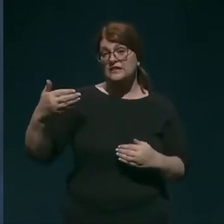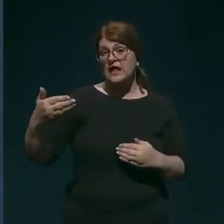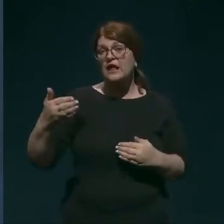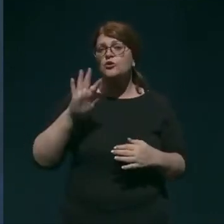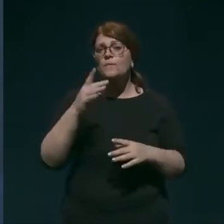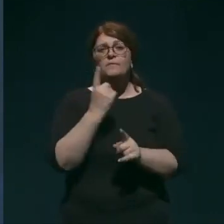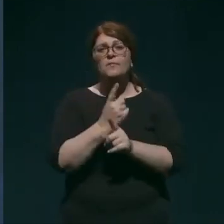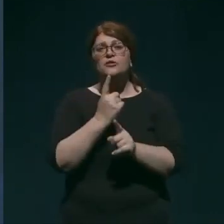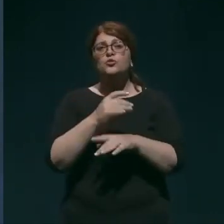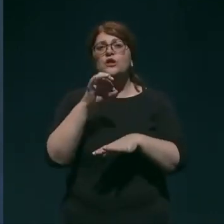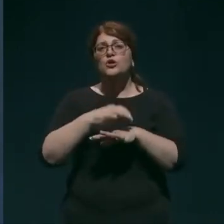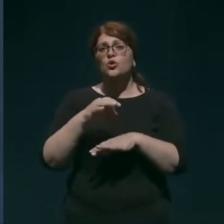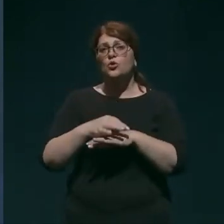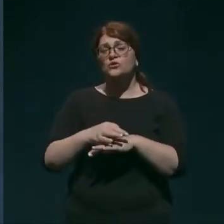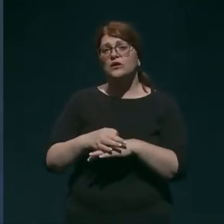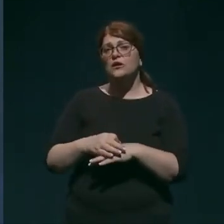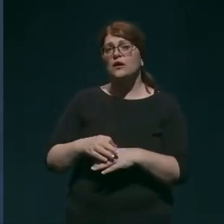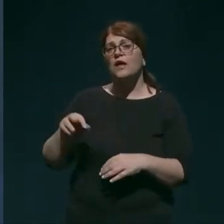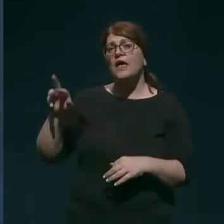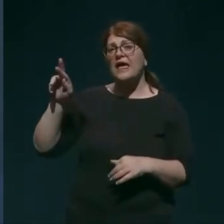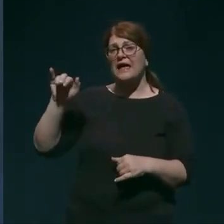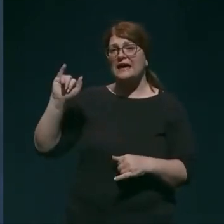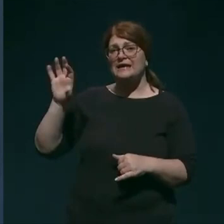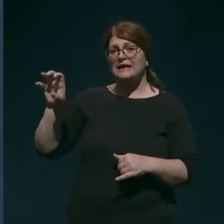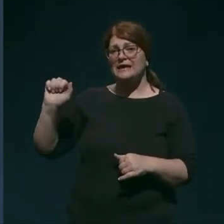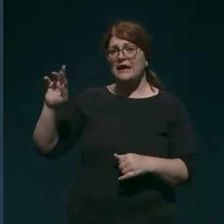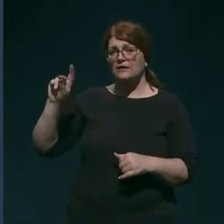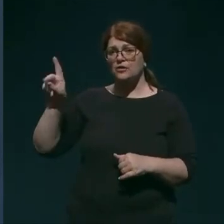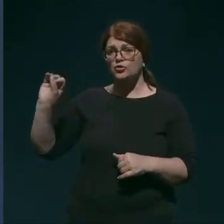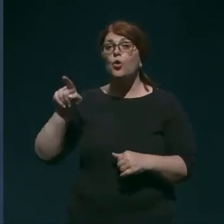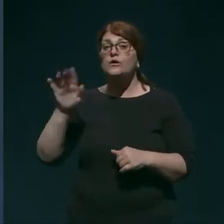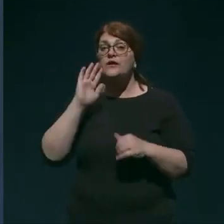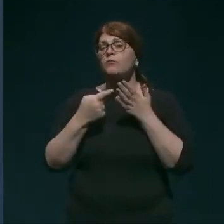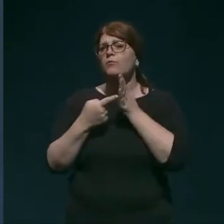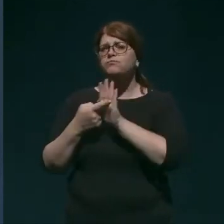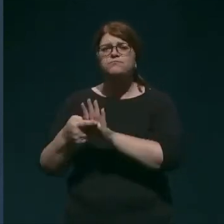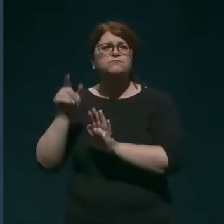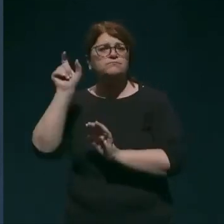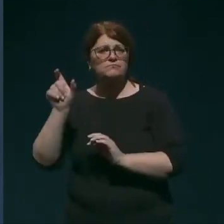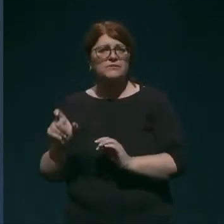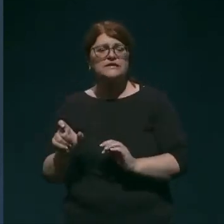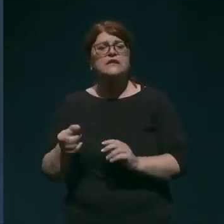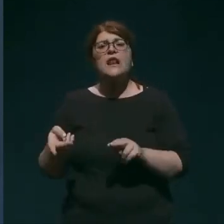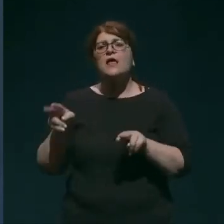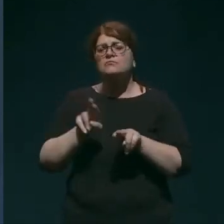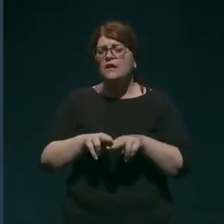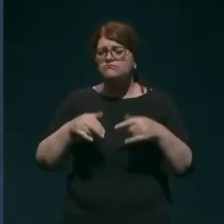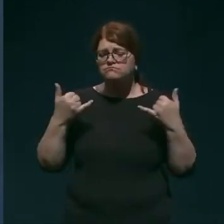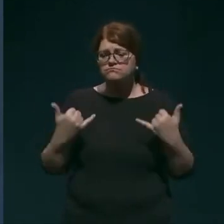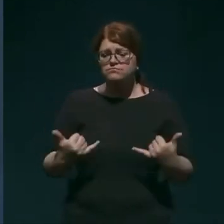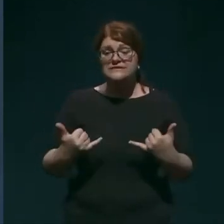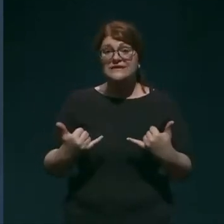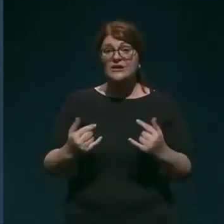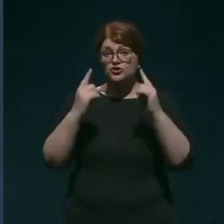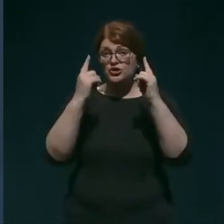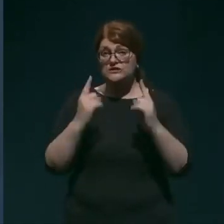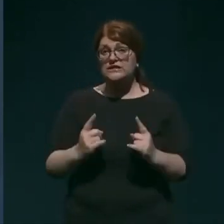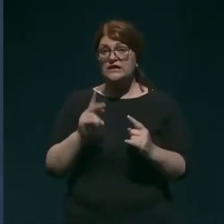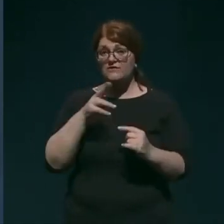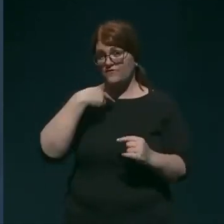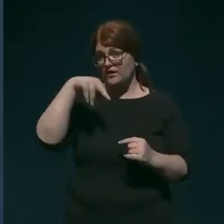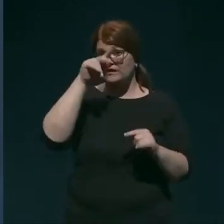tudi dr. Flaviji Ricardo, ki vam bo predstavila najaktualnejše epidemiološke podatke in oceno za Italijo.